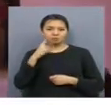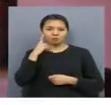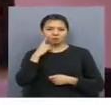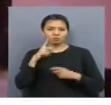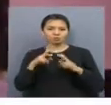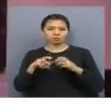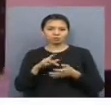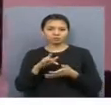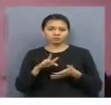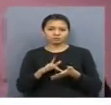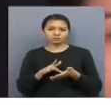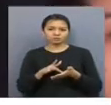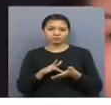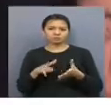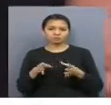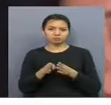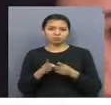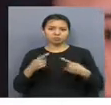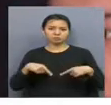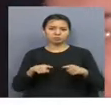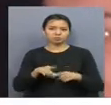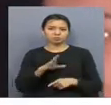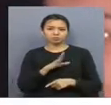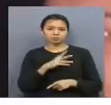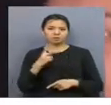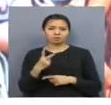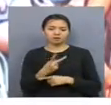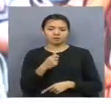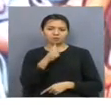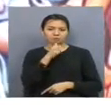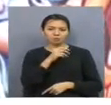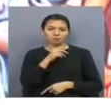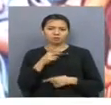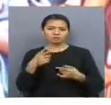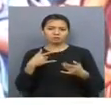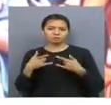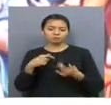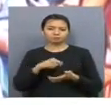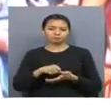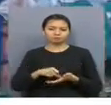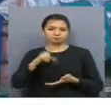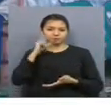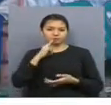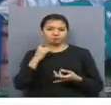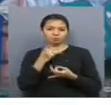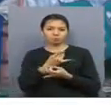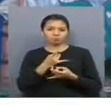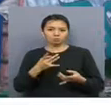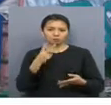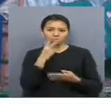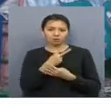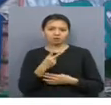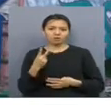зерттеу орталығы қоғамдық қоры бірлесе үндастырған. Сайыст екі кезеңден тұрды, алғаш қайналымды қатысушылар қазақтың сауып тәстүрлерін көрсетсе,